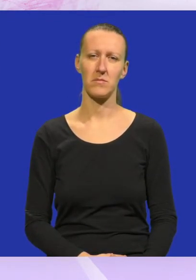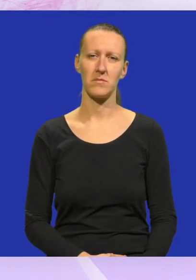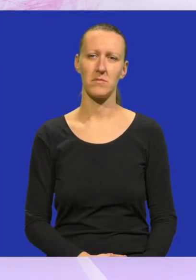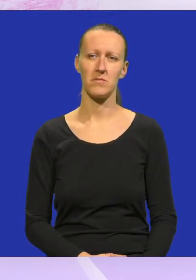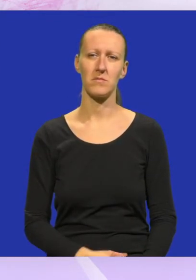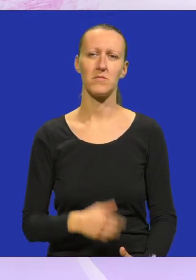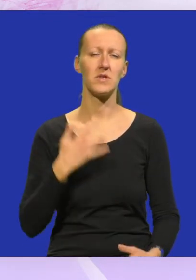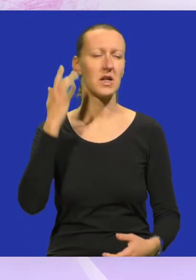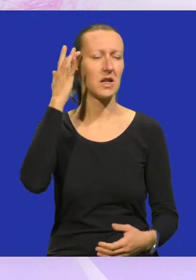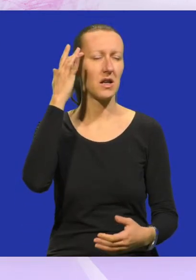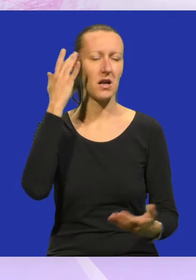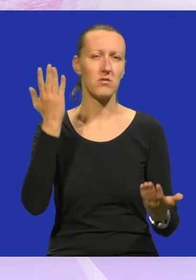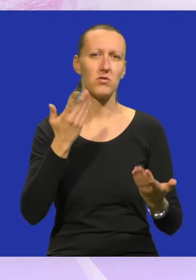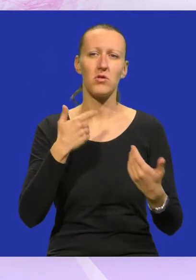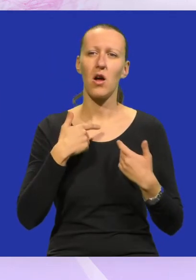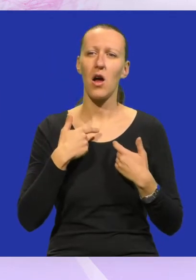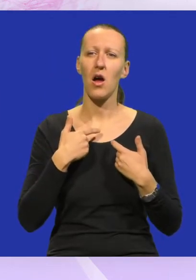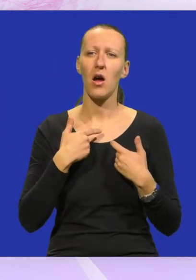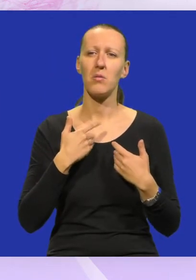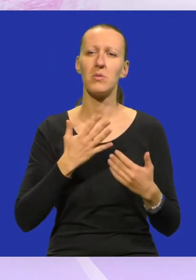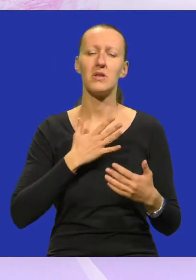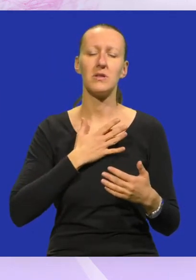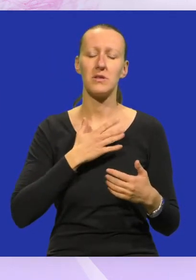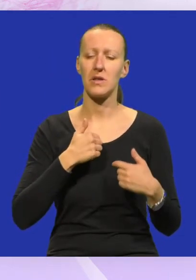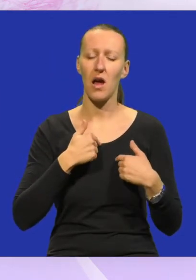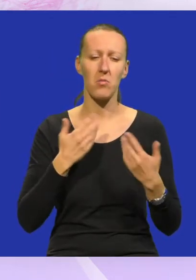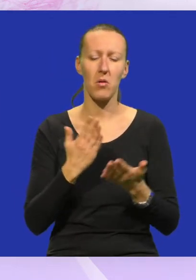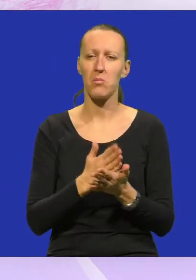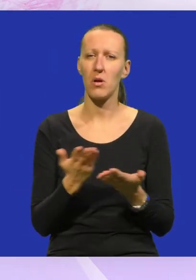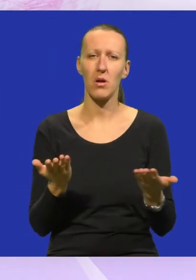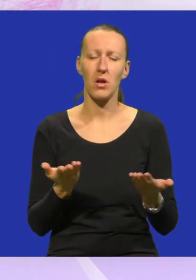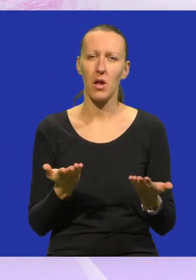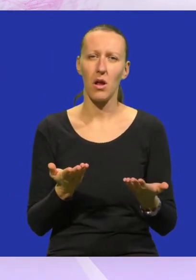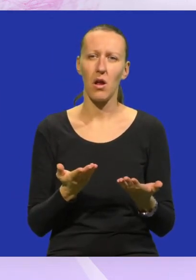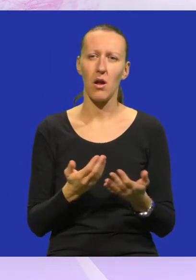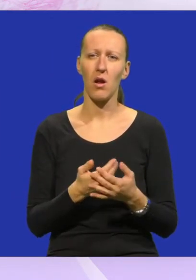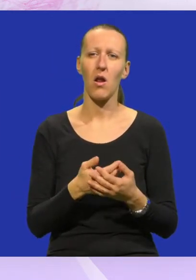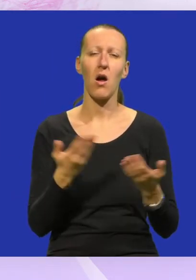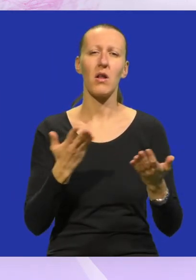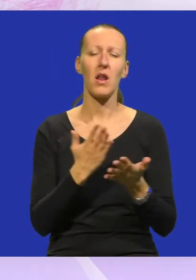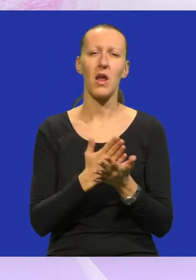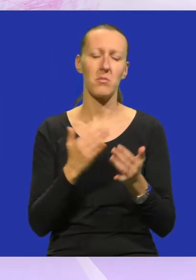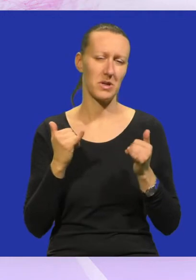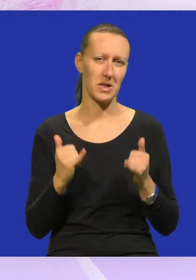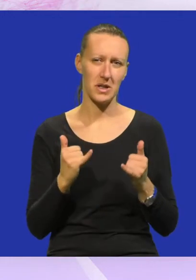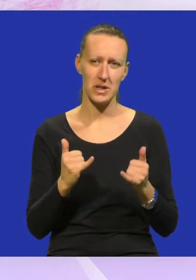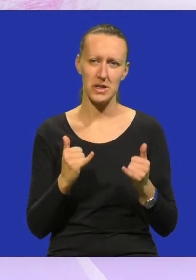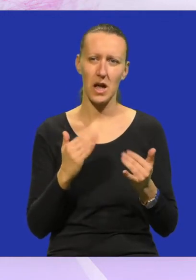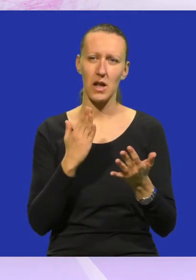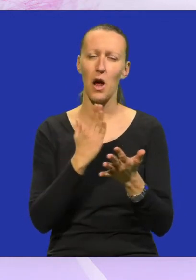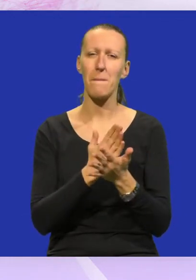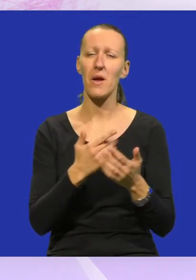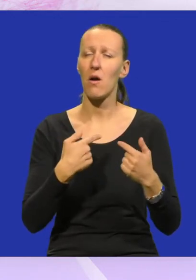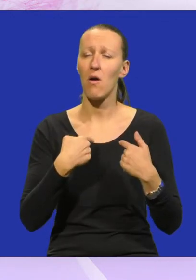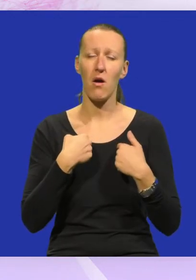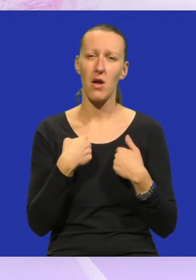Ne znam što bi sa mnom bilo, gdje bi sada bio